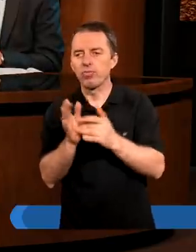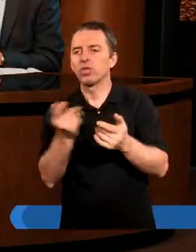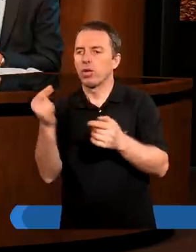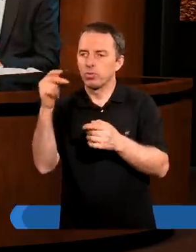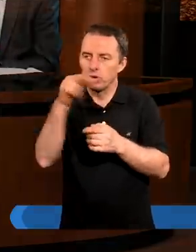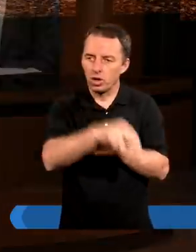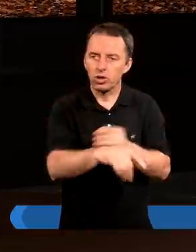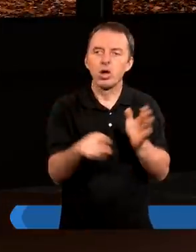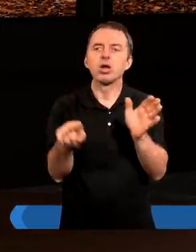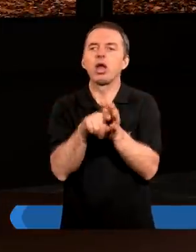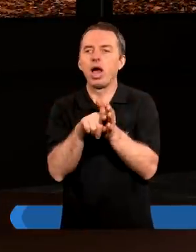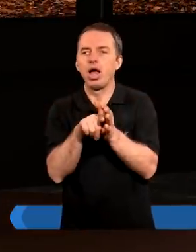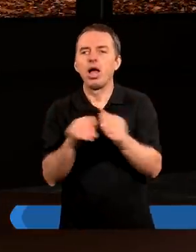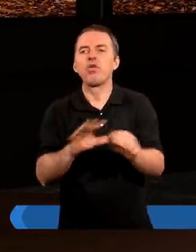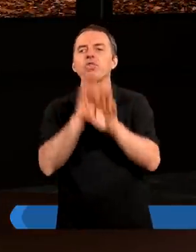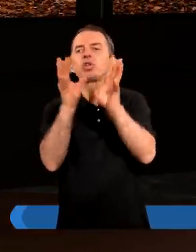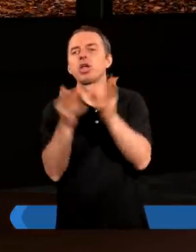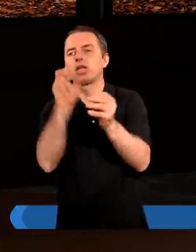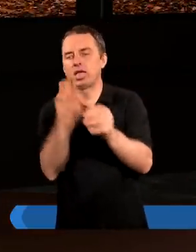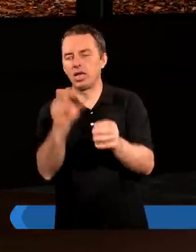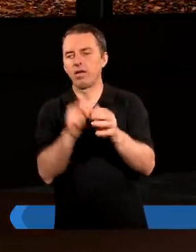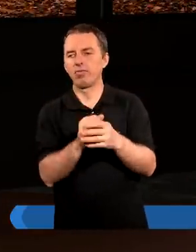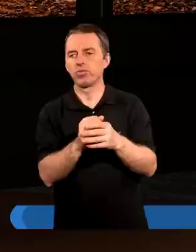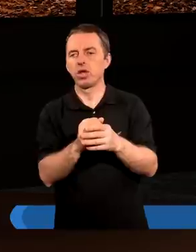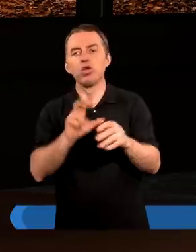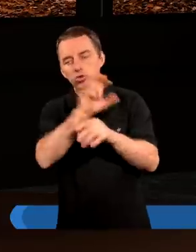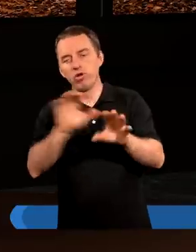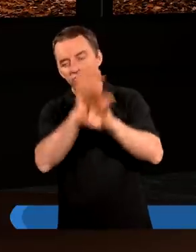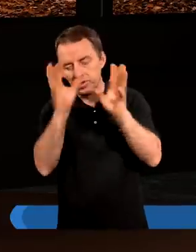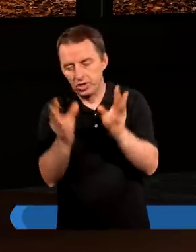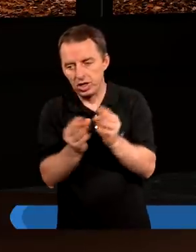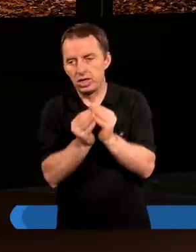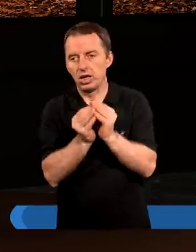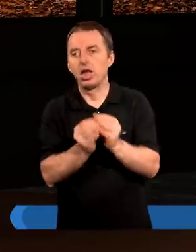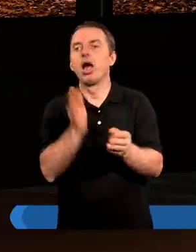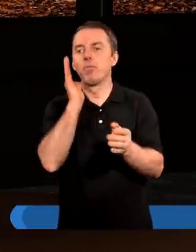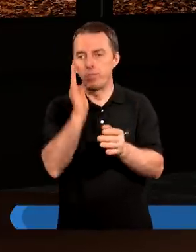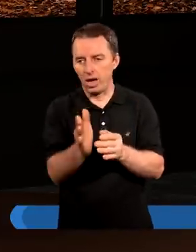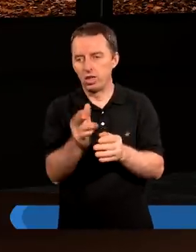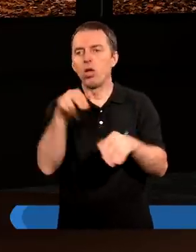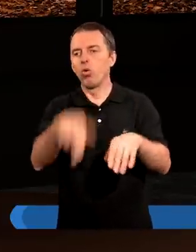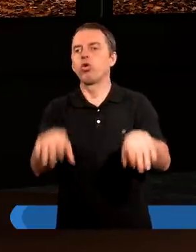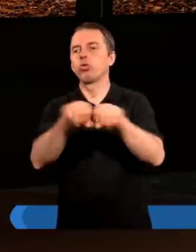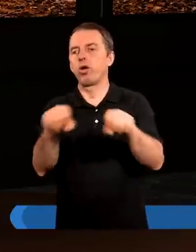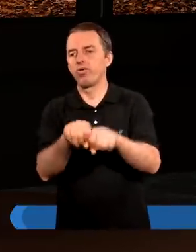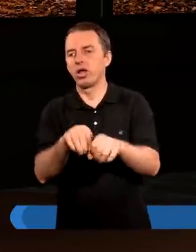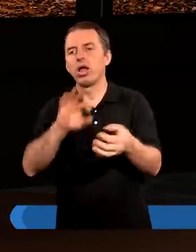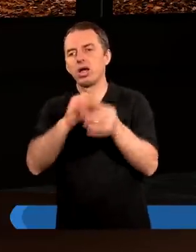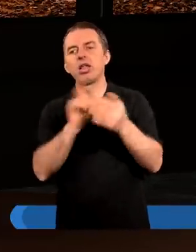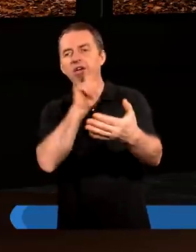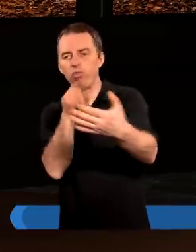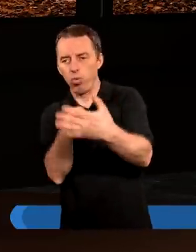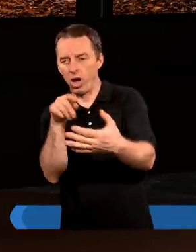przyszło dla wszystkich. Ale czy wszyscy będą usprawiedliwieni, gdy